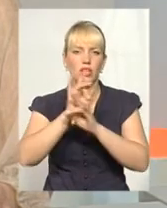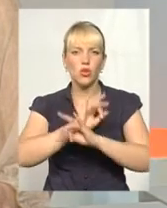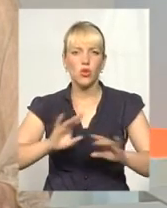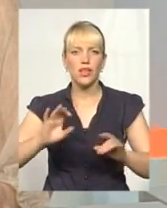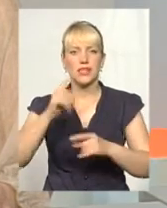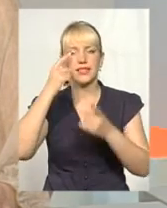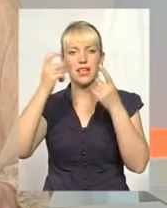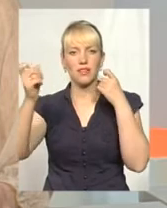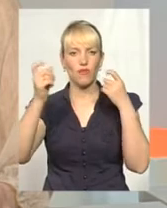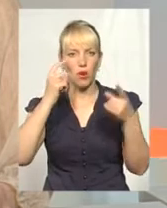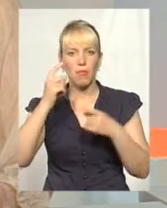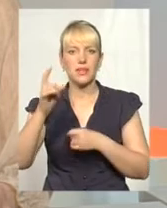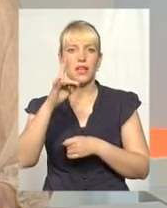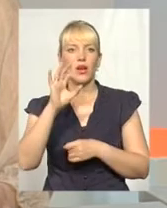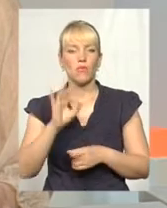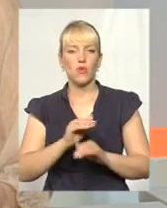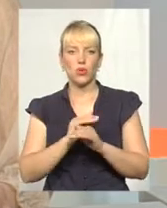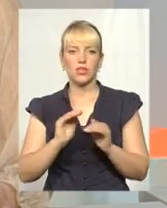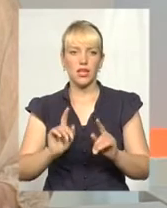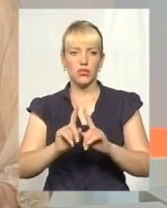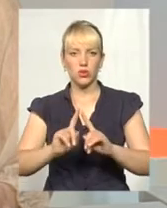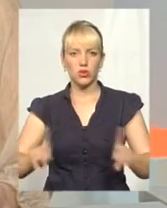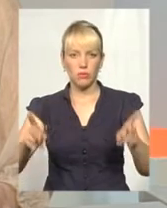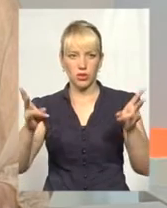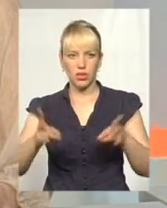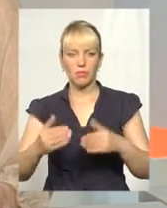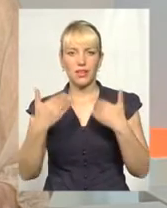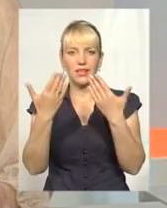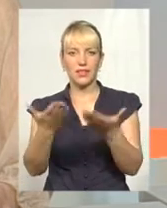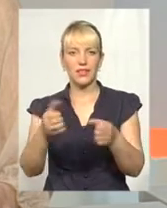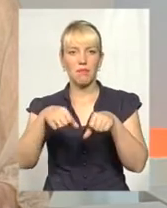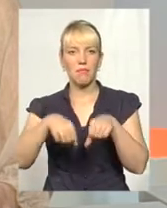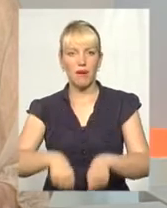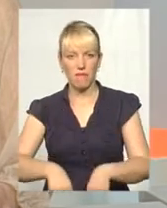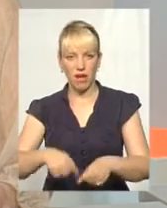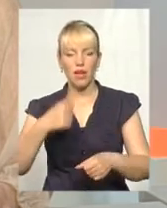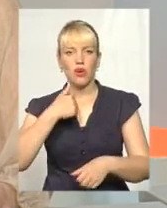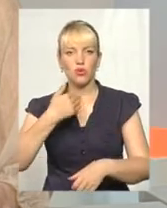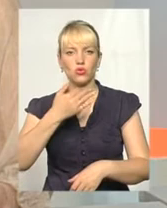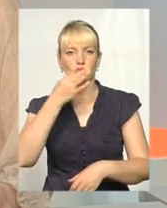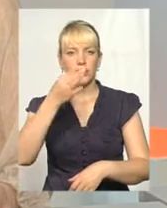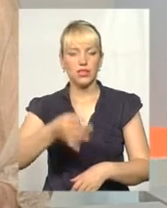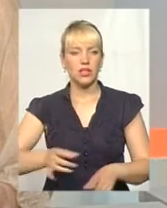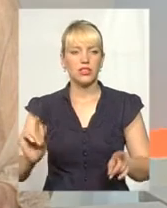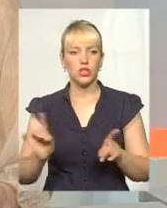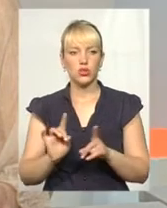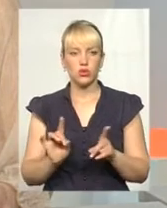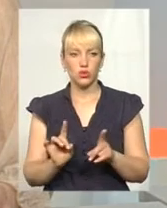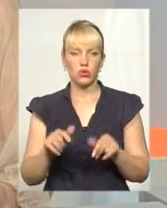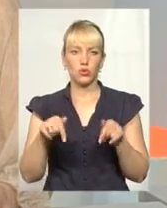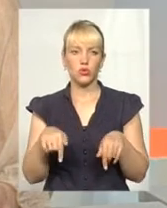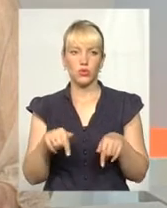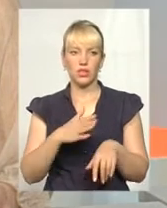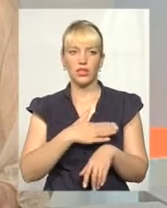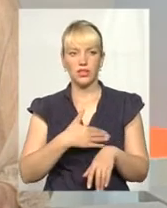про дітей з особливими потребами і їхні права. Можу сказати, що тут не